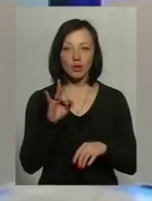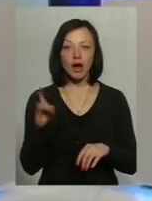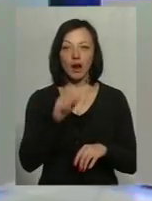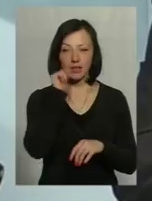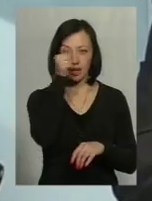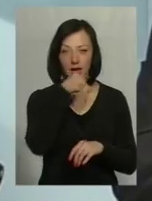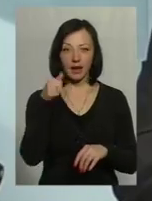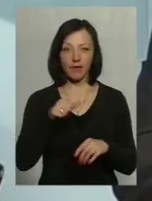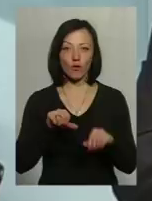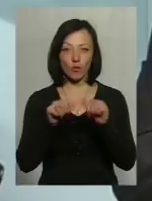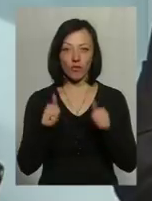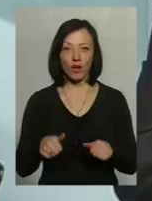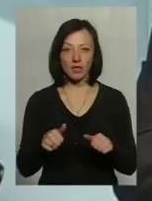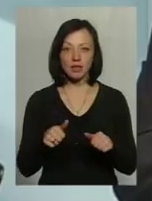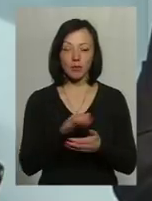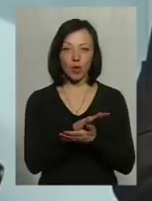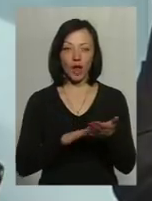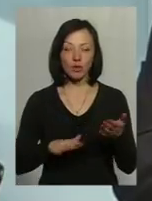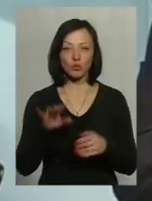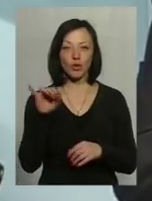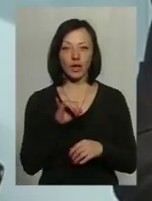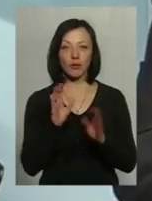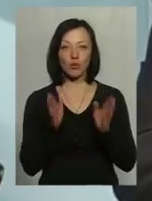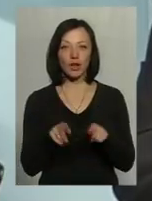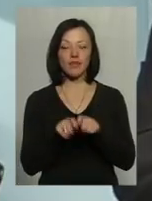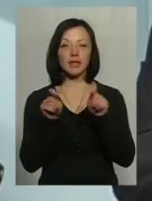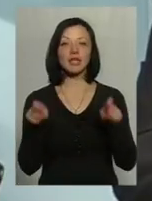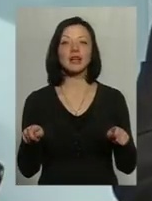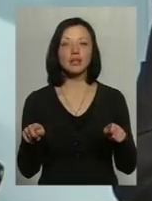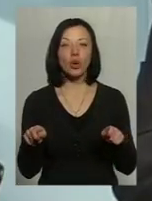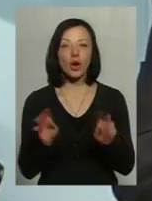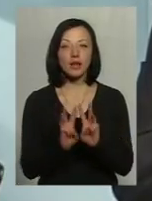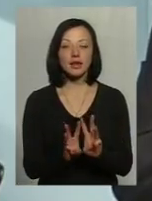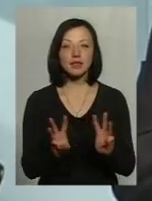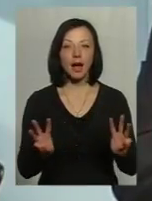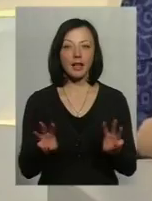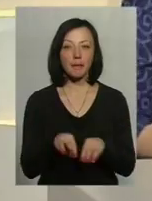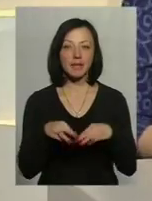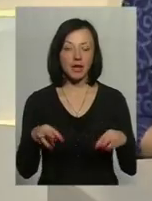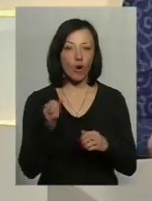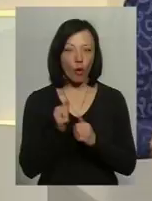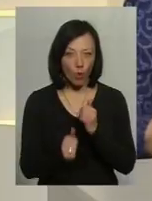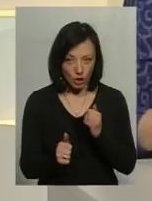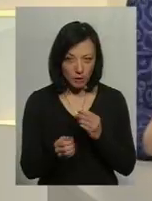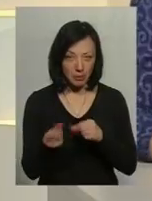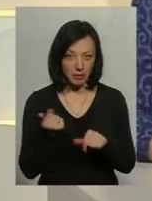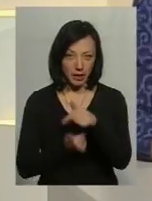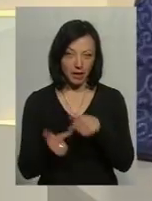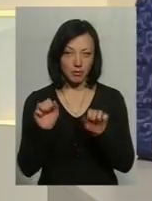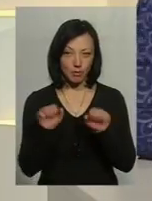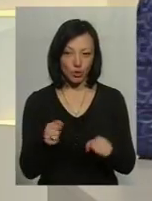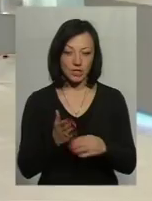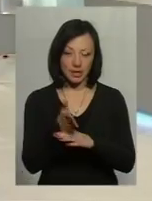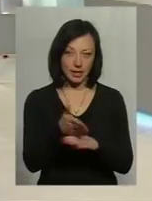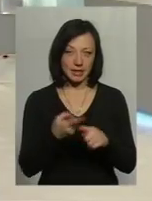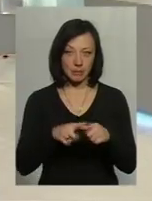рік формуватися, в подальшому вже, і буде відкрито на сайті Міністерства. Кожен підприємець може зайти з тих